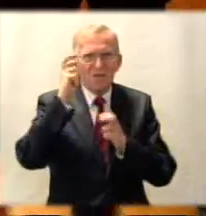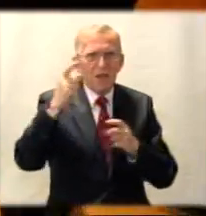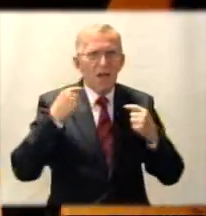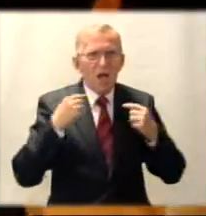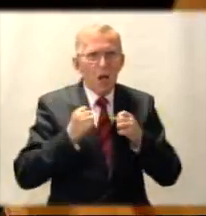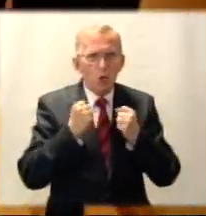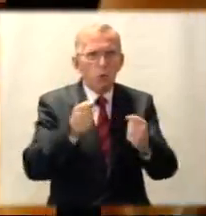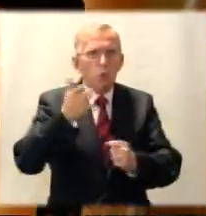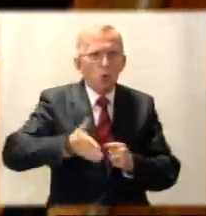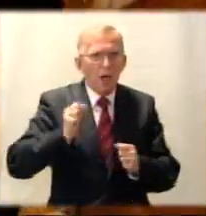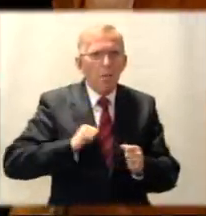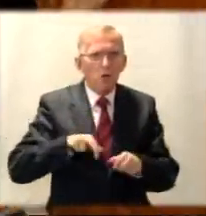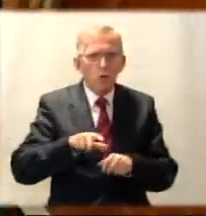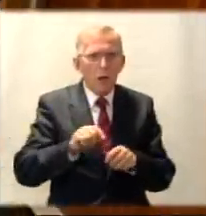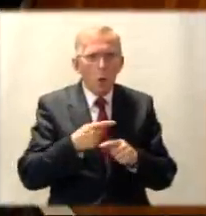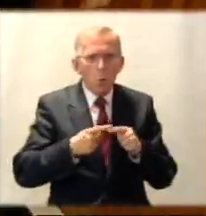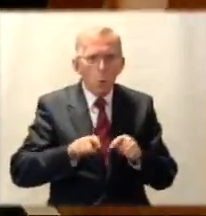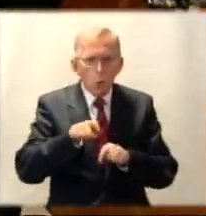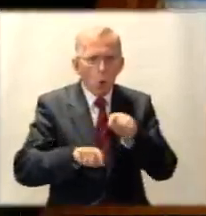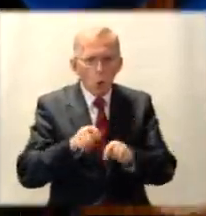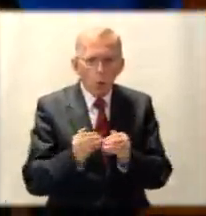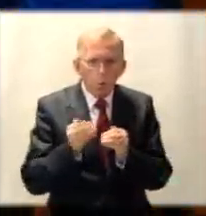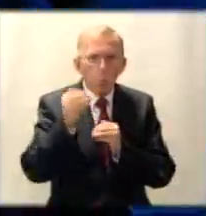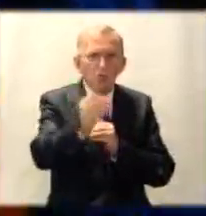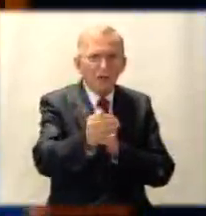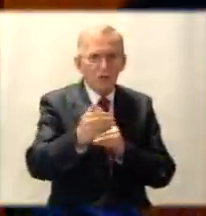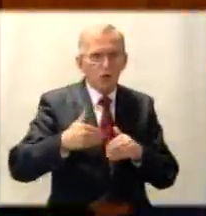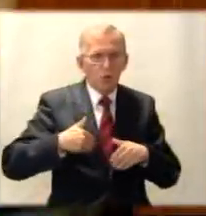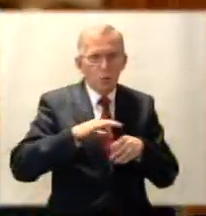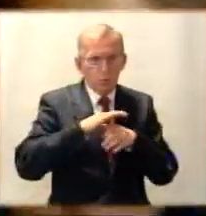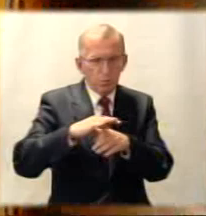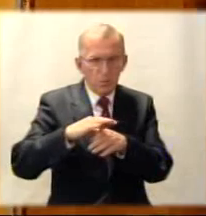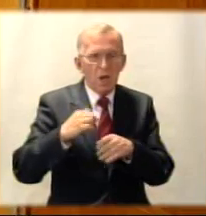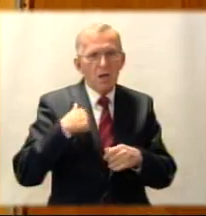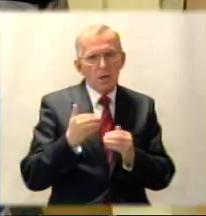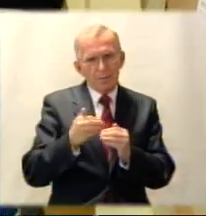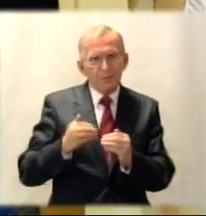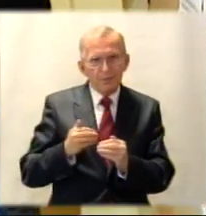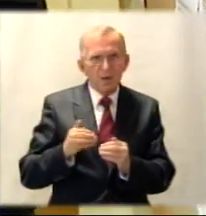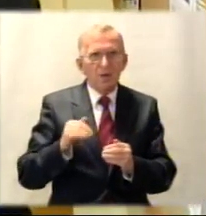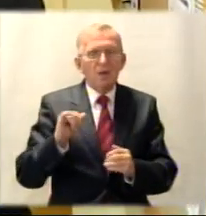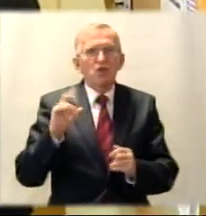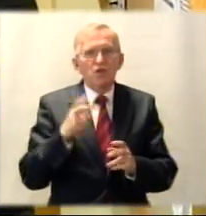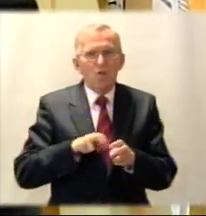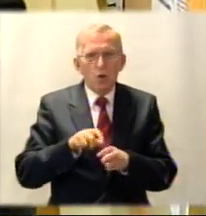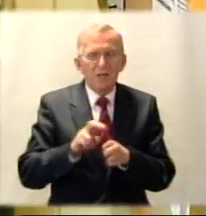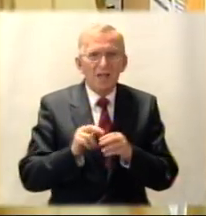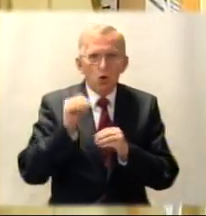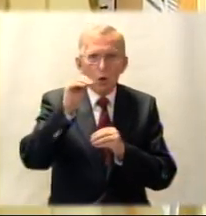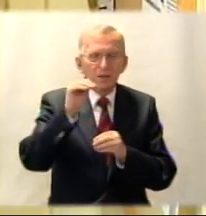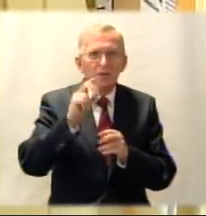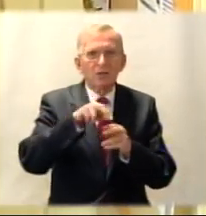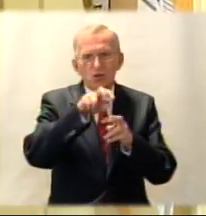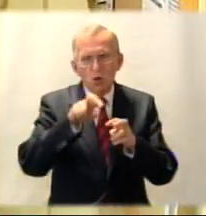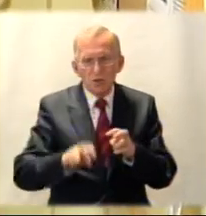Aby szła pół kroku przed nami, żebyśmy wiedzieli, jak ta osoba reaguje, czy wchodzi na schody, czy schodzi z